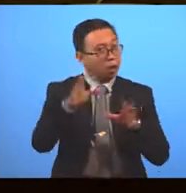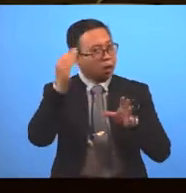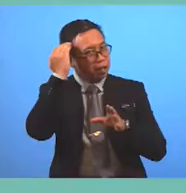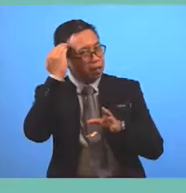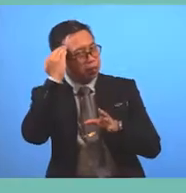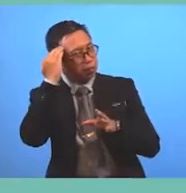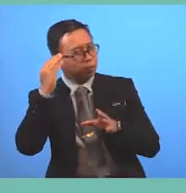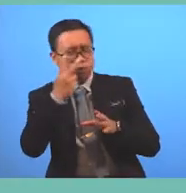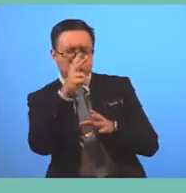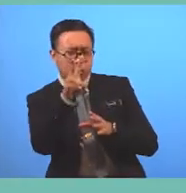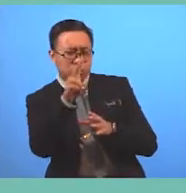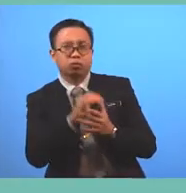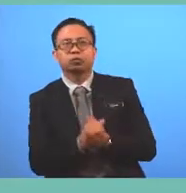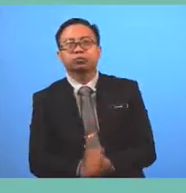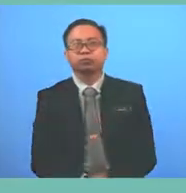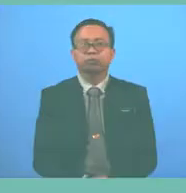film